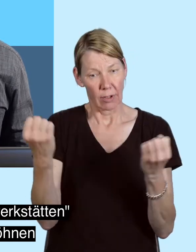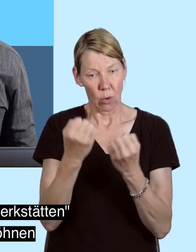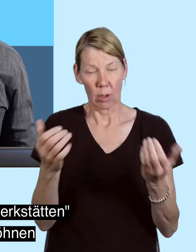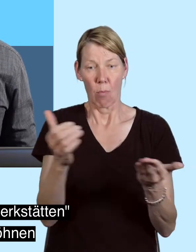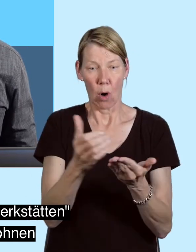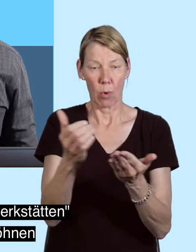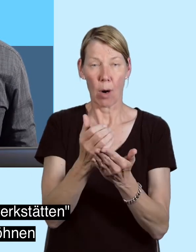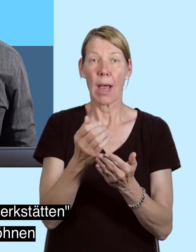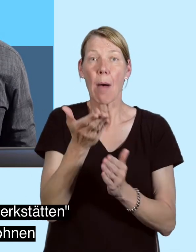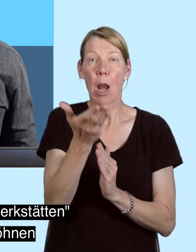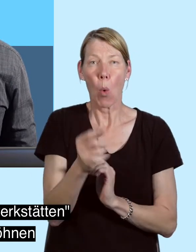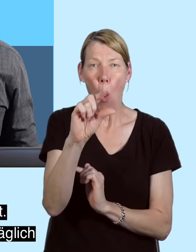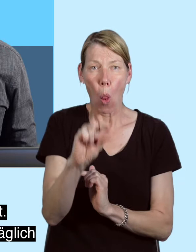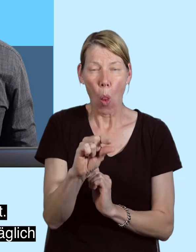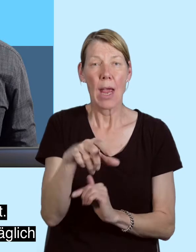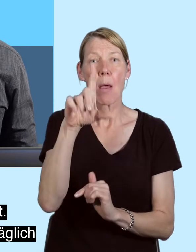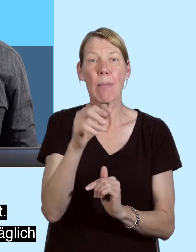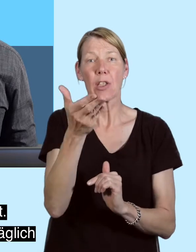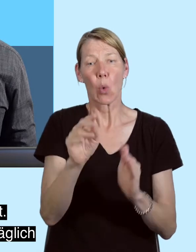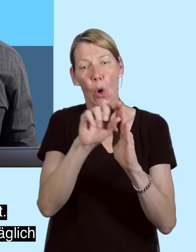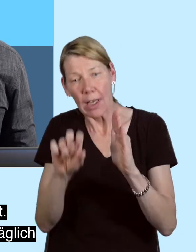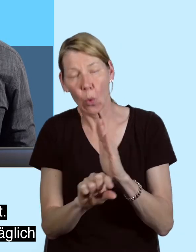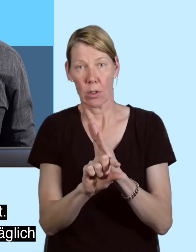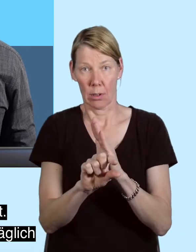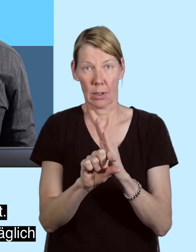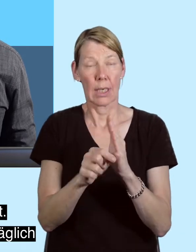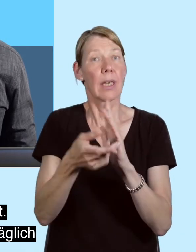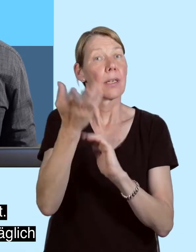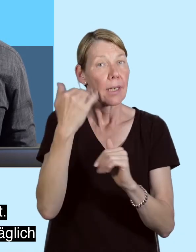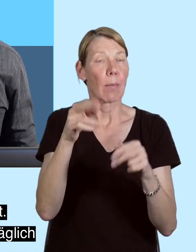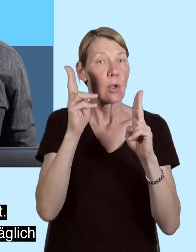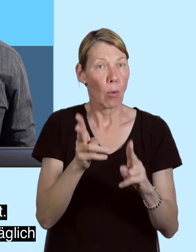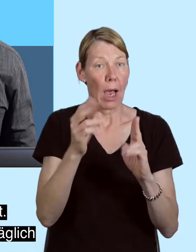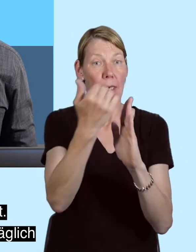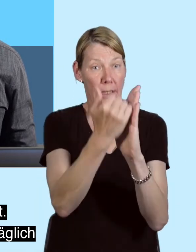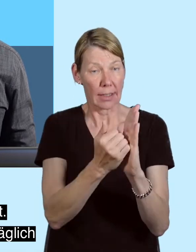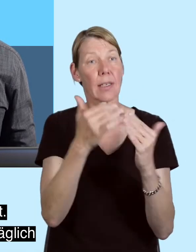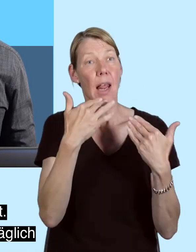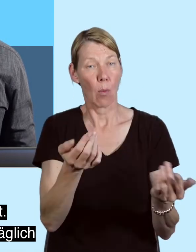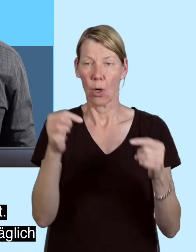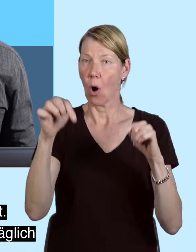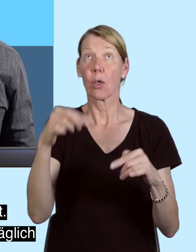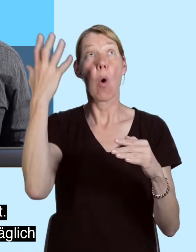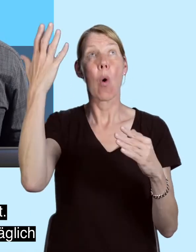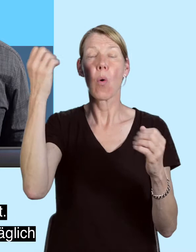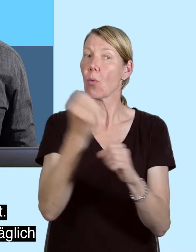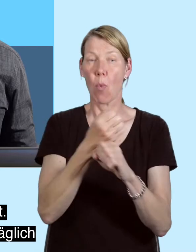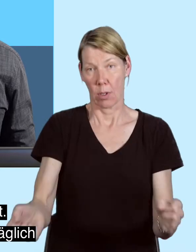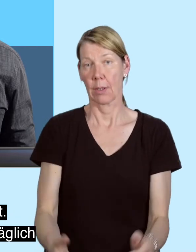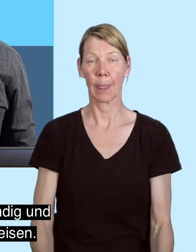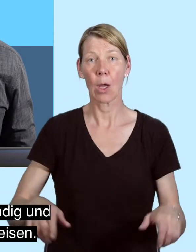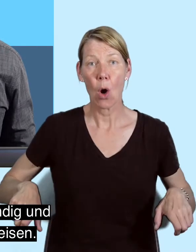mit Behinderung zu niedrigen Löhnen weit unter dem Mindestlohn beschäftigt. Heute unvorstellbar, damals legal und